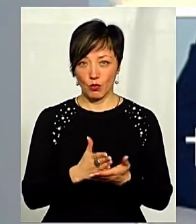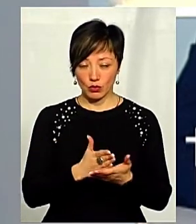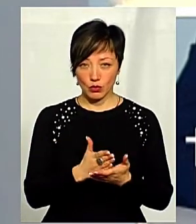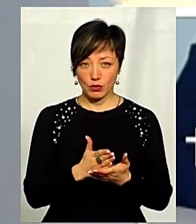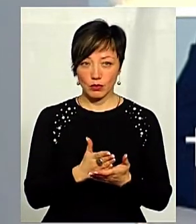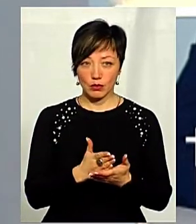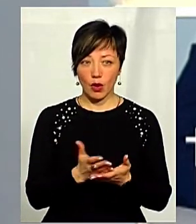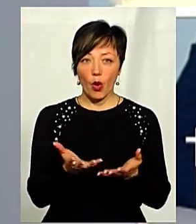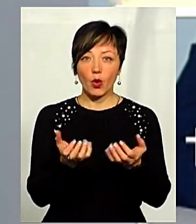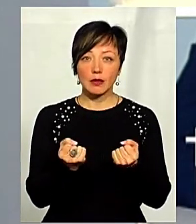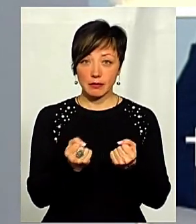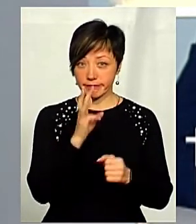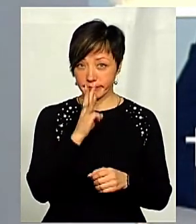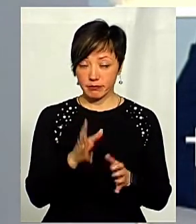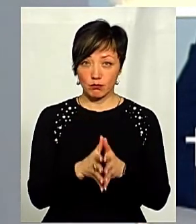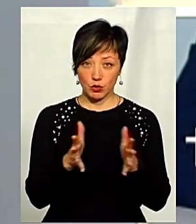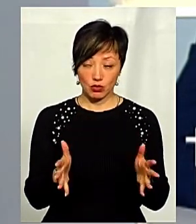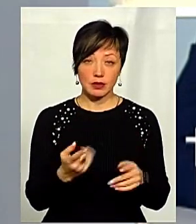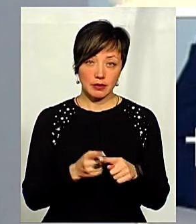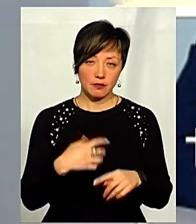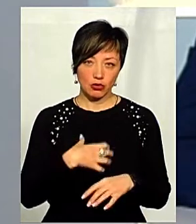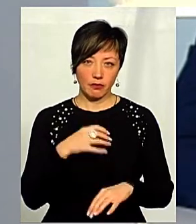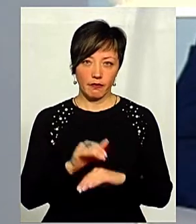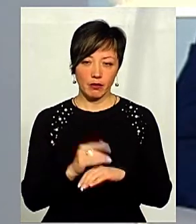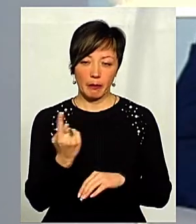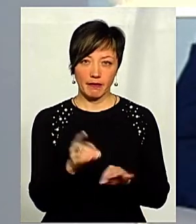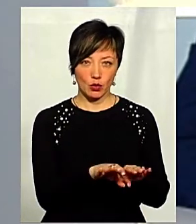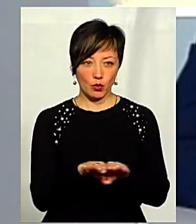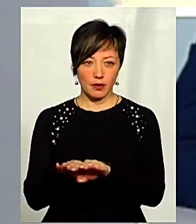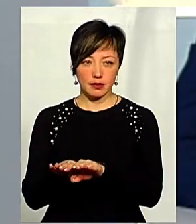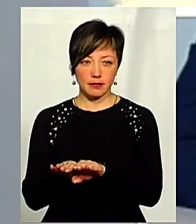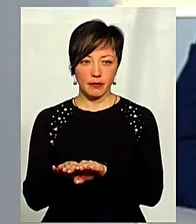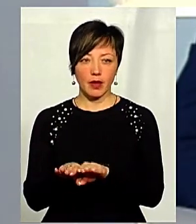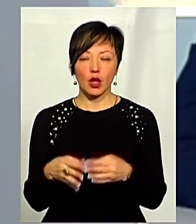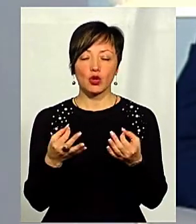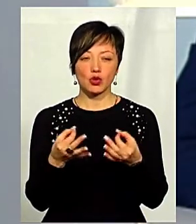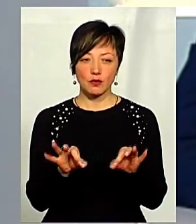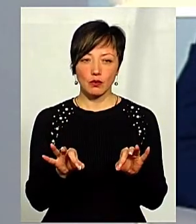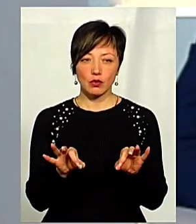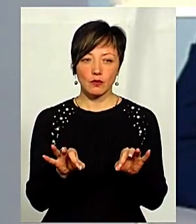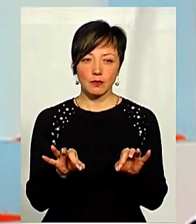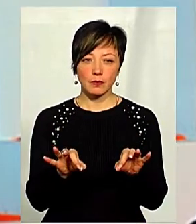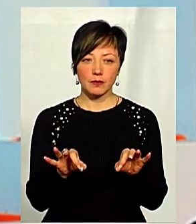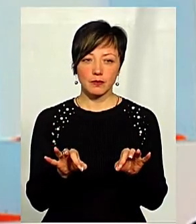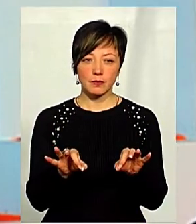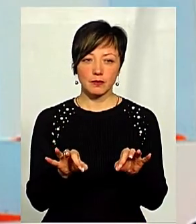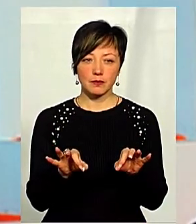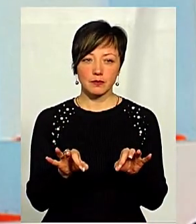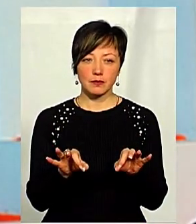послуги, почали отримувати більше. Це дуже важливий фактор для первинної ланки, який дозволив, принаймні,